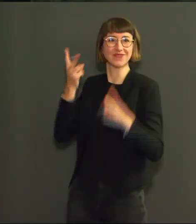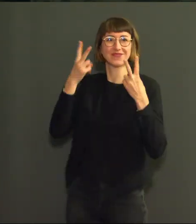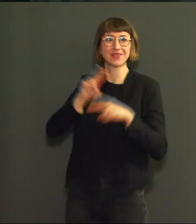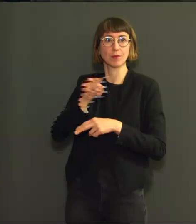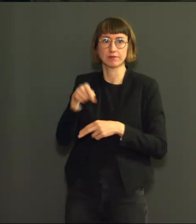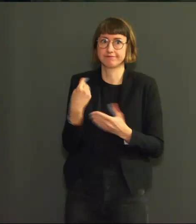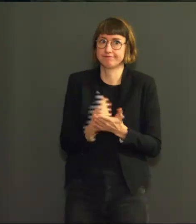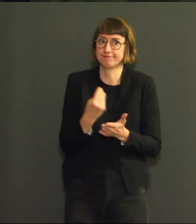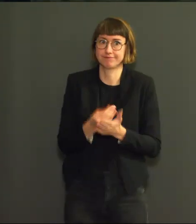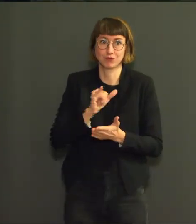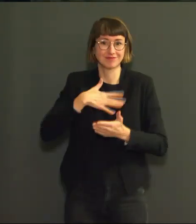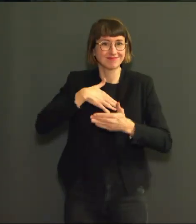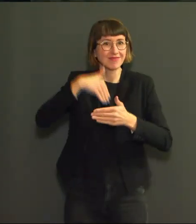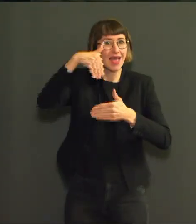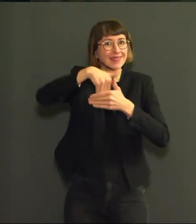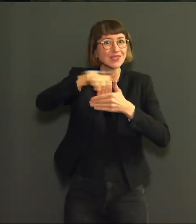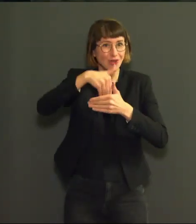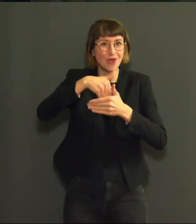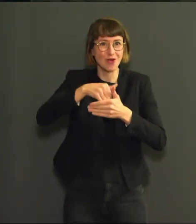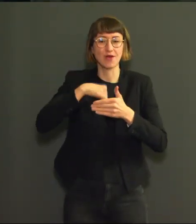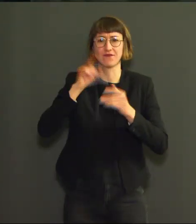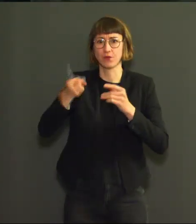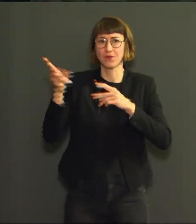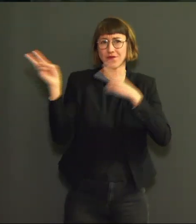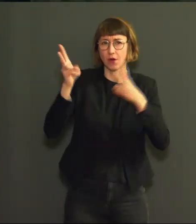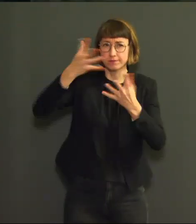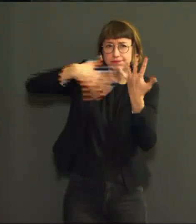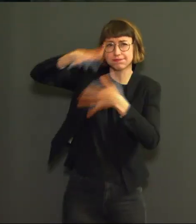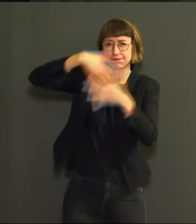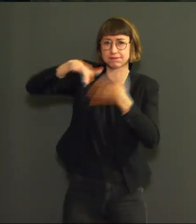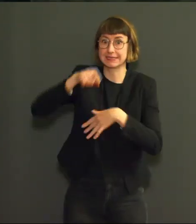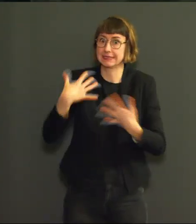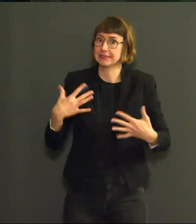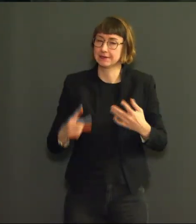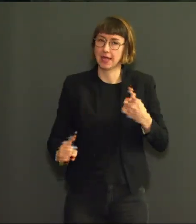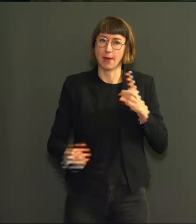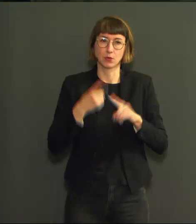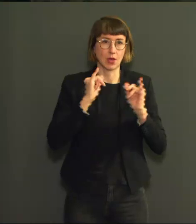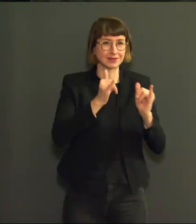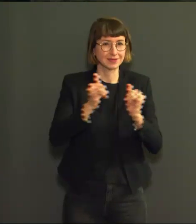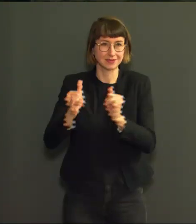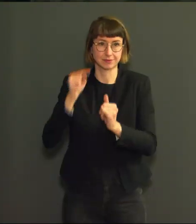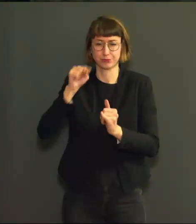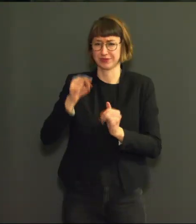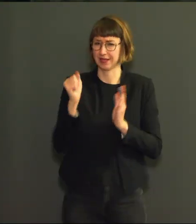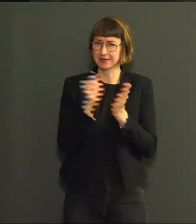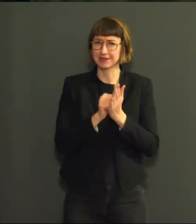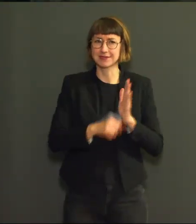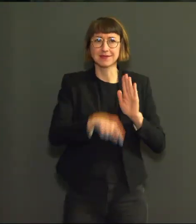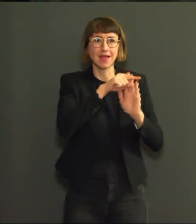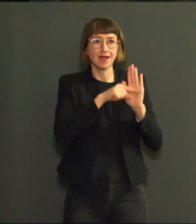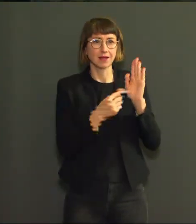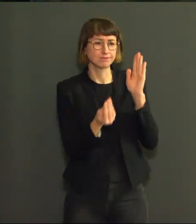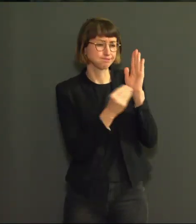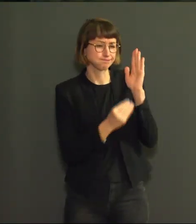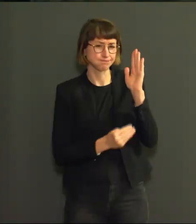joue un rôle important. C'est pourquoi des nouvelles règles ont été mises en place sur les systèmes qui